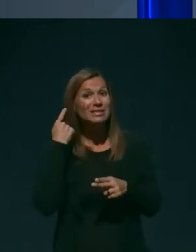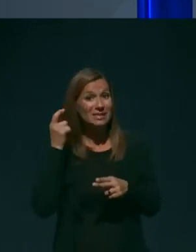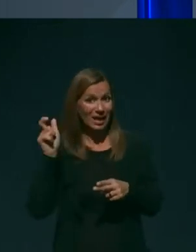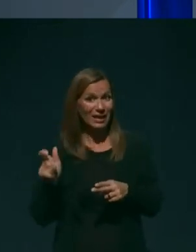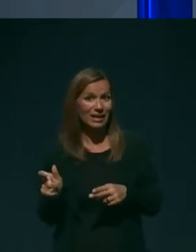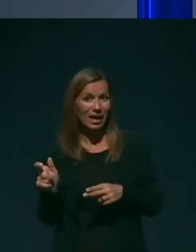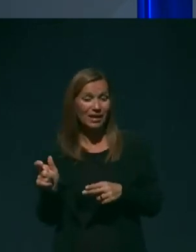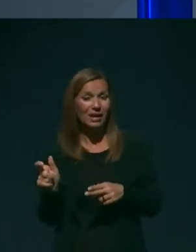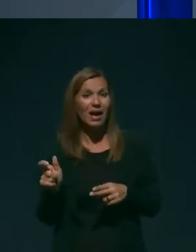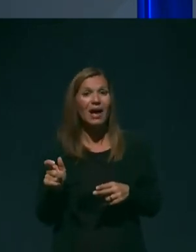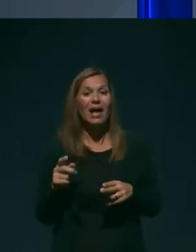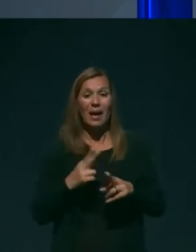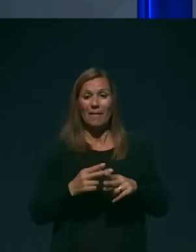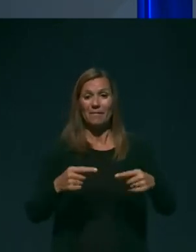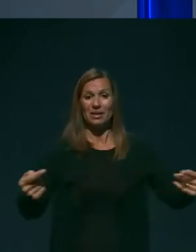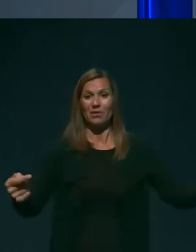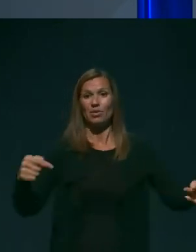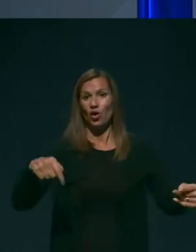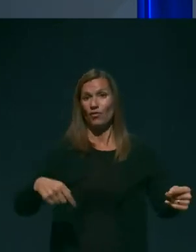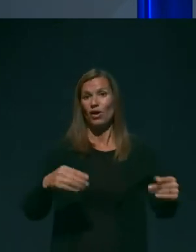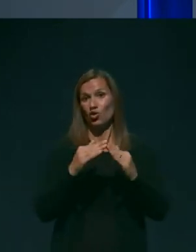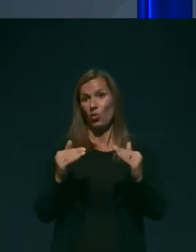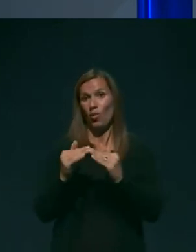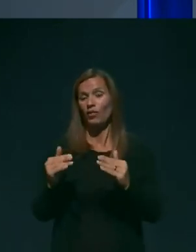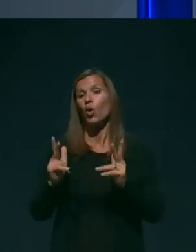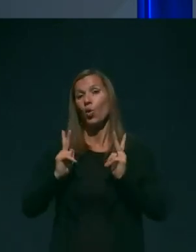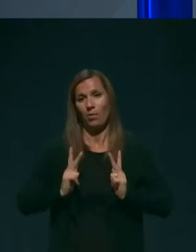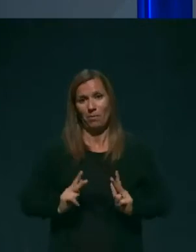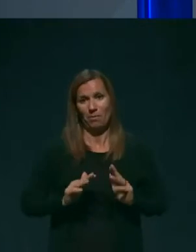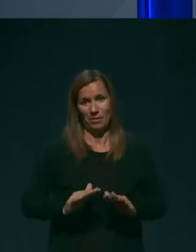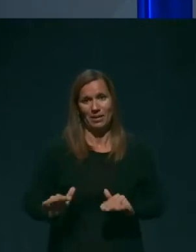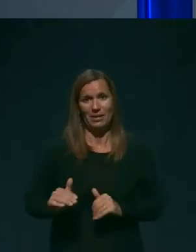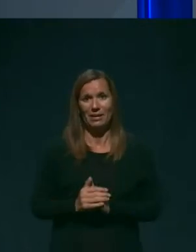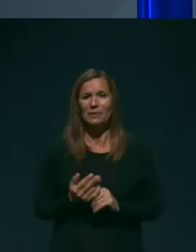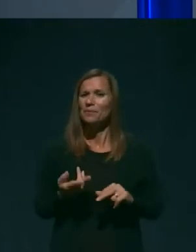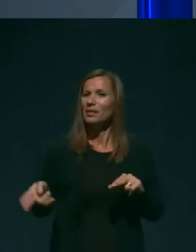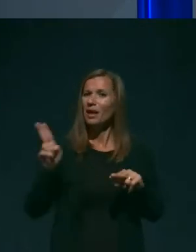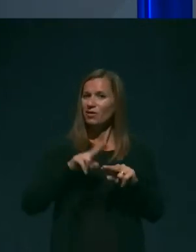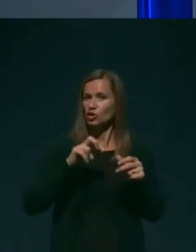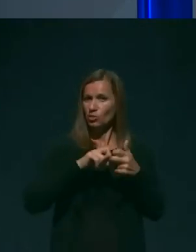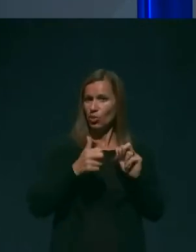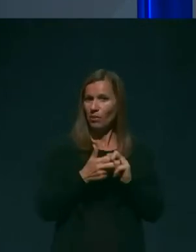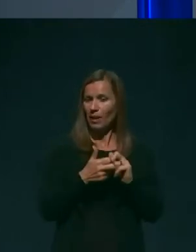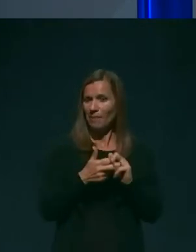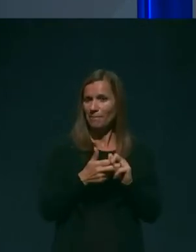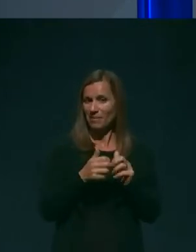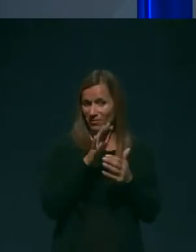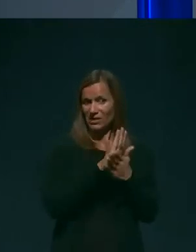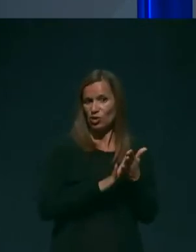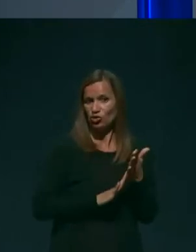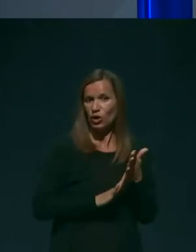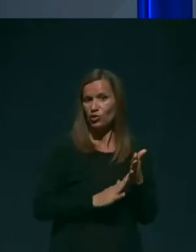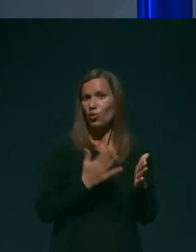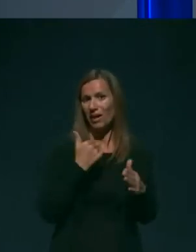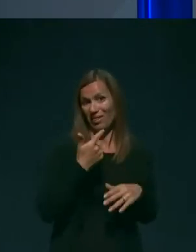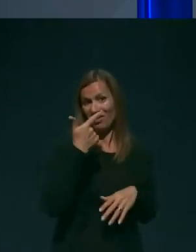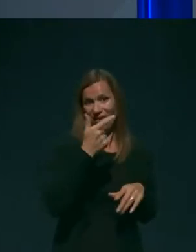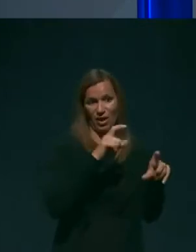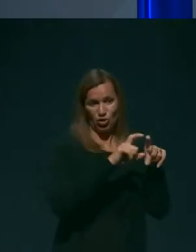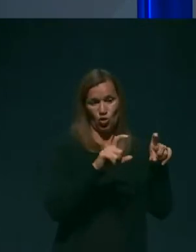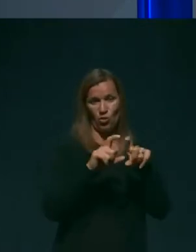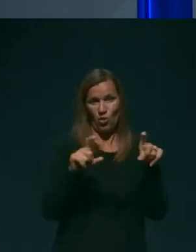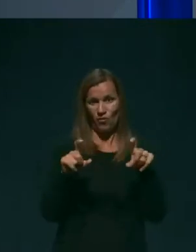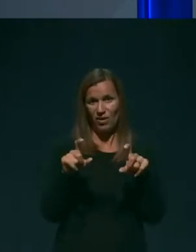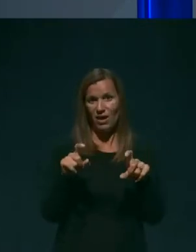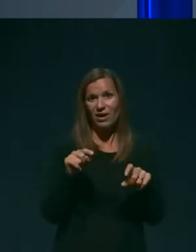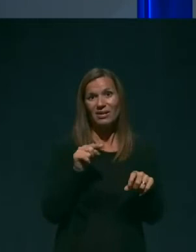epidemijo v domovih umirili. Največji problem v začetku sta predstavljala pravzaprav dva domova, v katerih smo